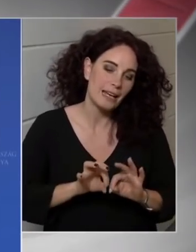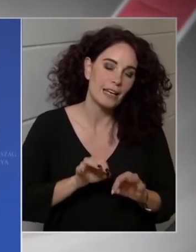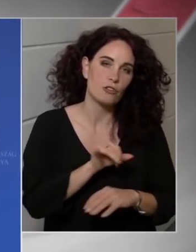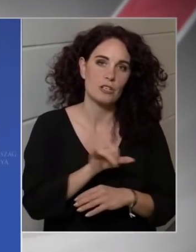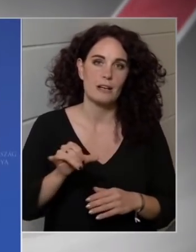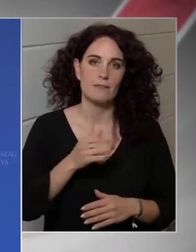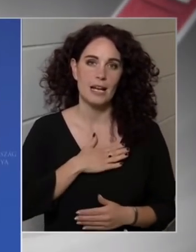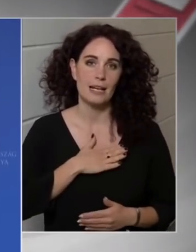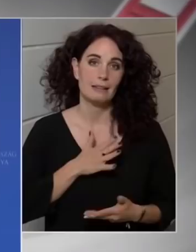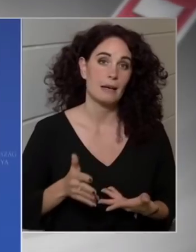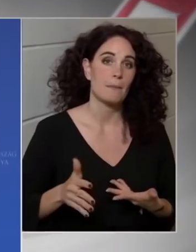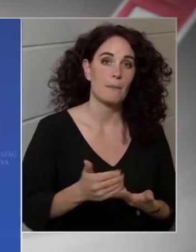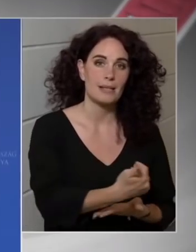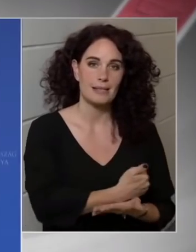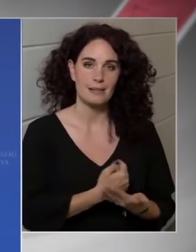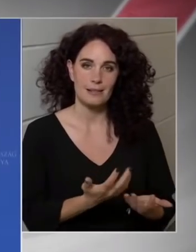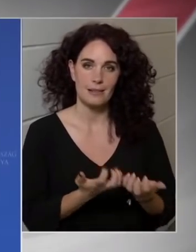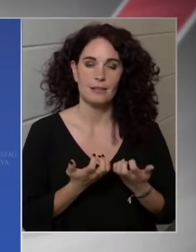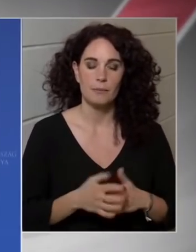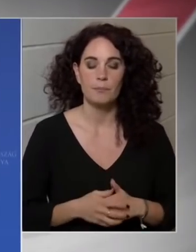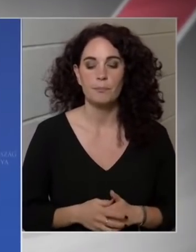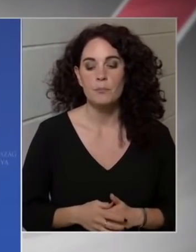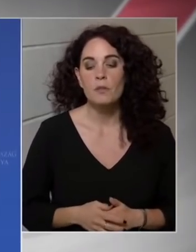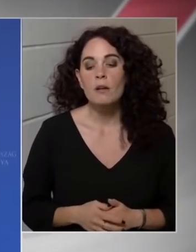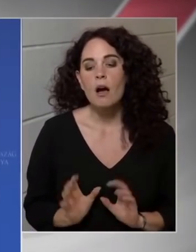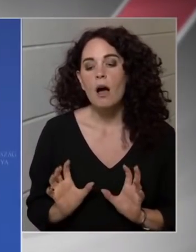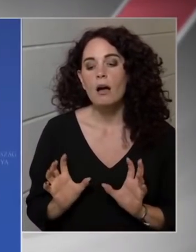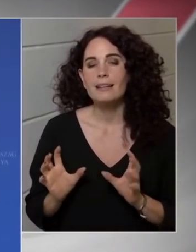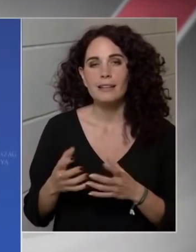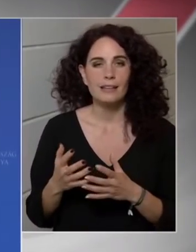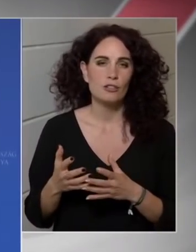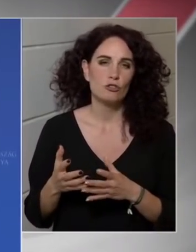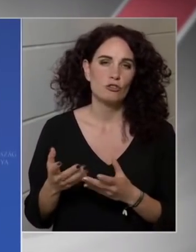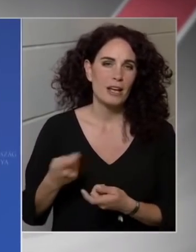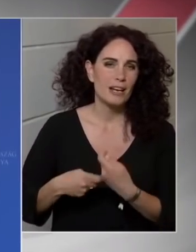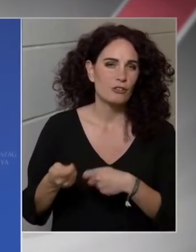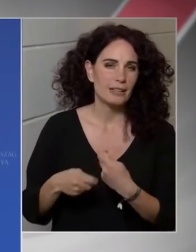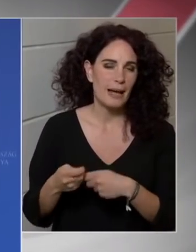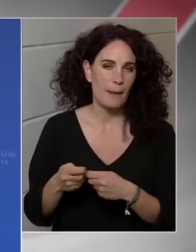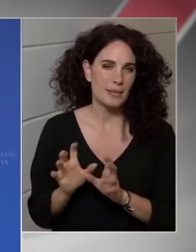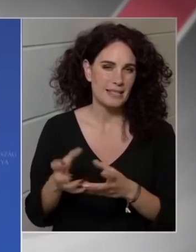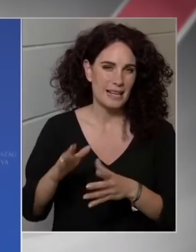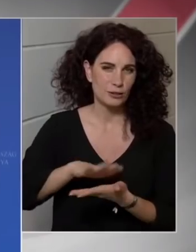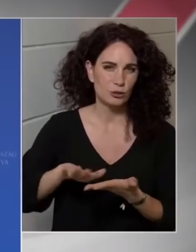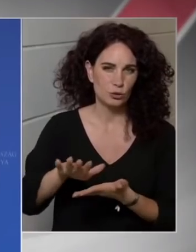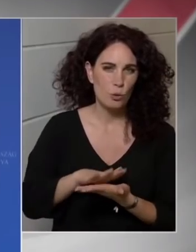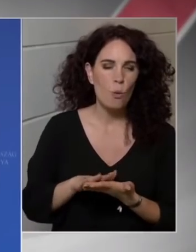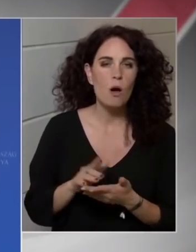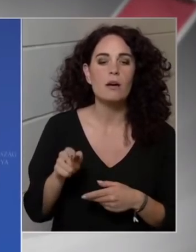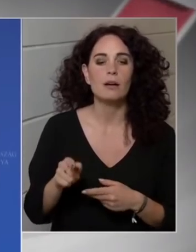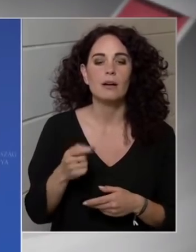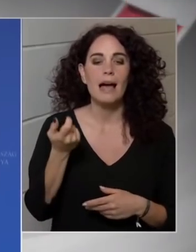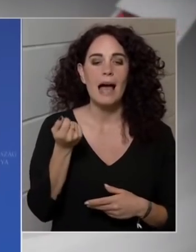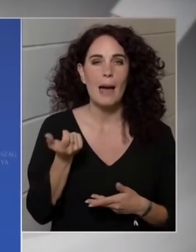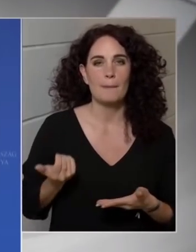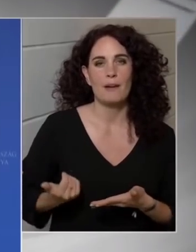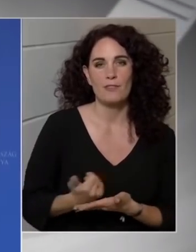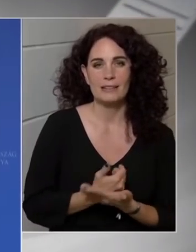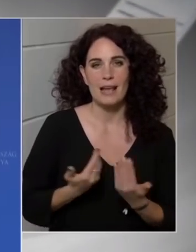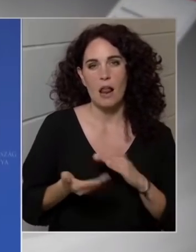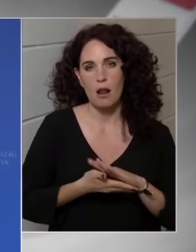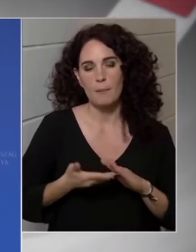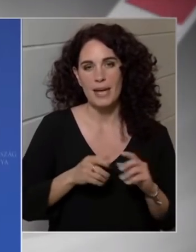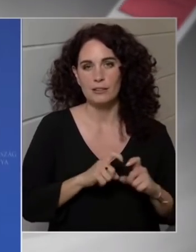Ami a kiskereskedelmi szektort illeti, jelen pillanatban ugye árbevétel szerinti sávok